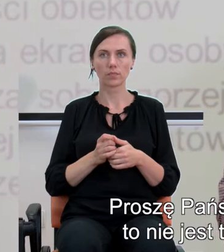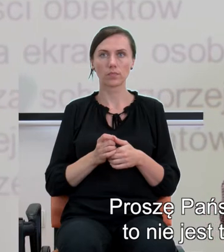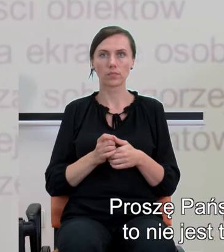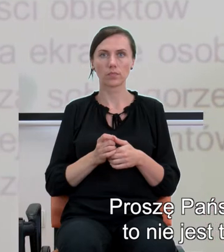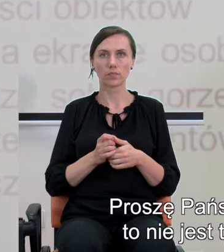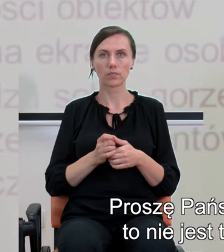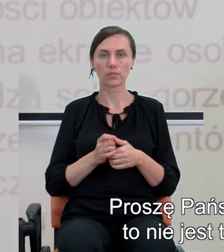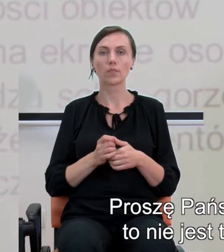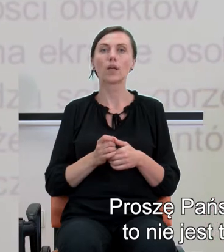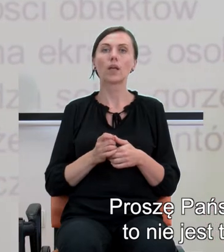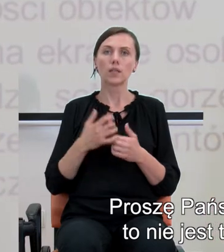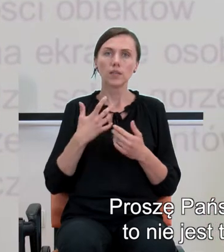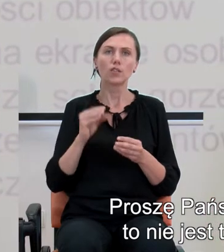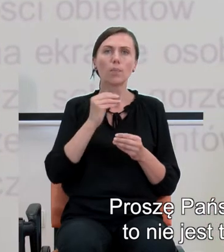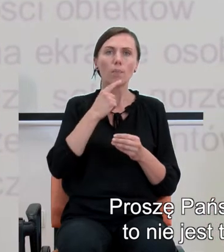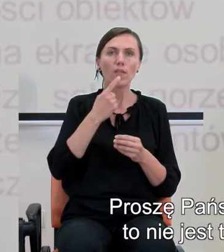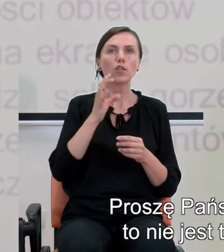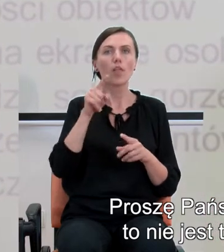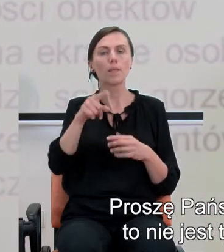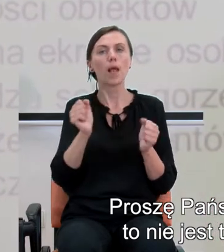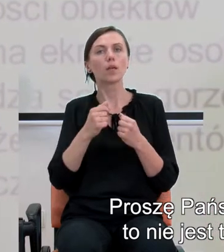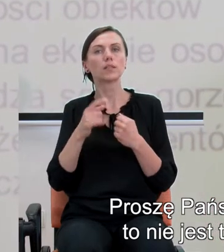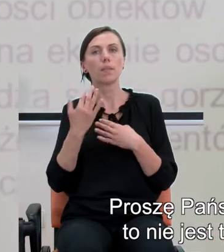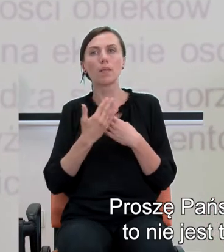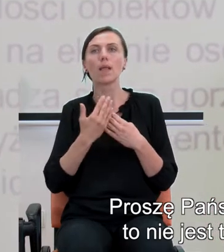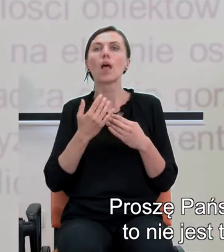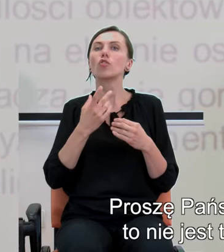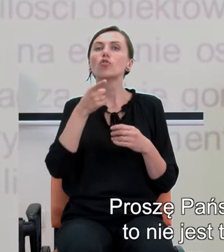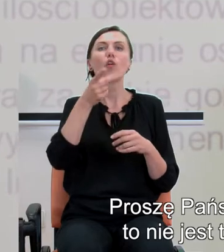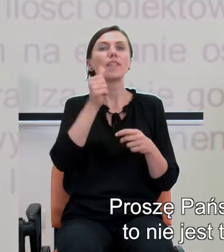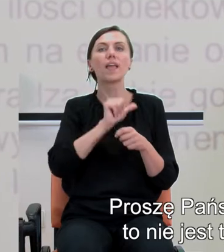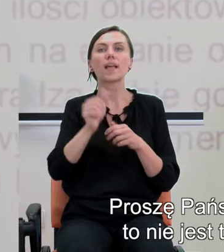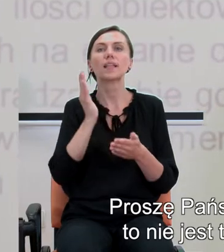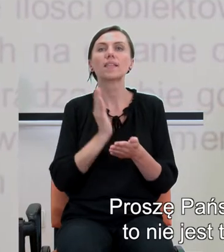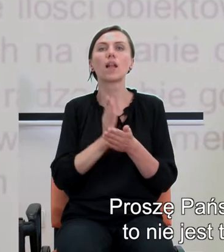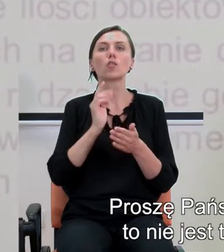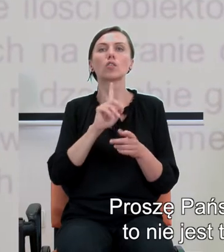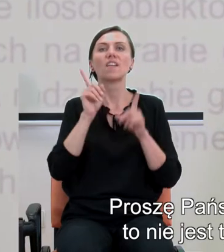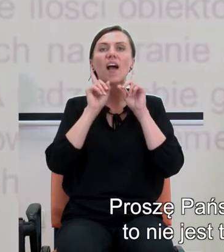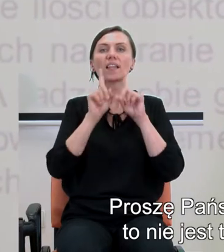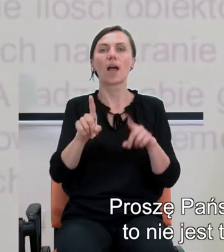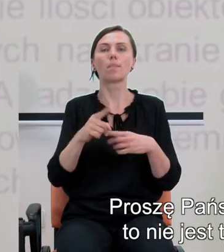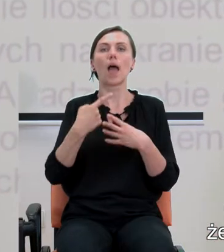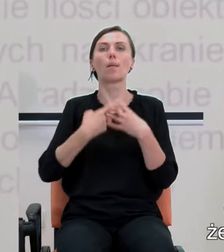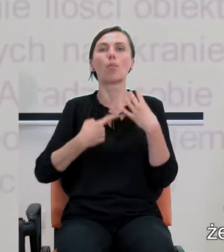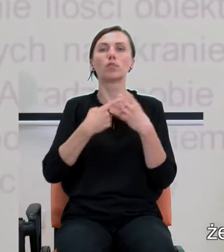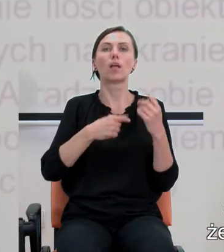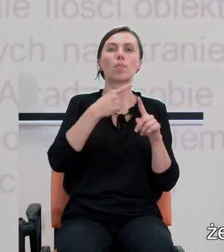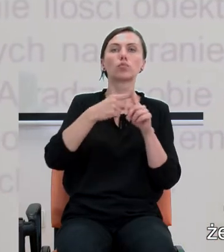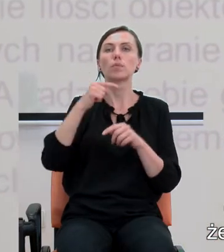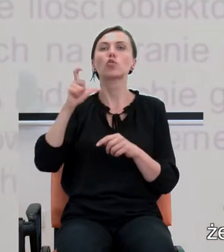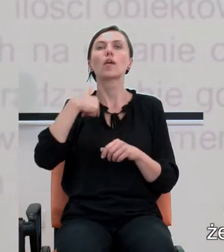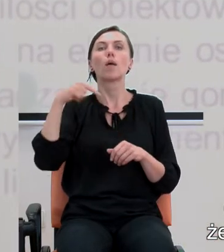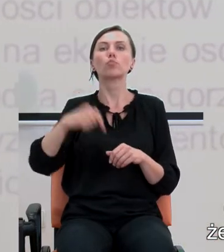żeby powiedzieć, że lęk przed matematyką to nie jest tylko coś związanego z faktami arytmetycznymi, czegoś, co się musimy